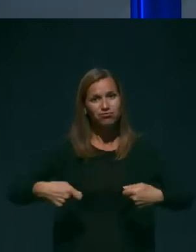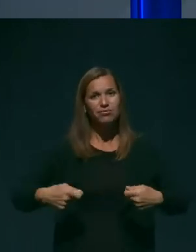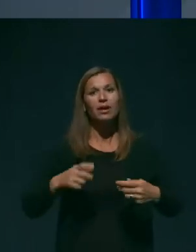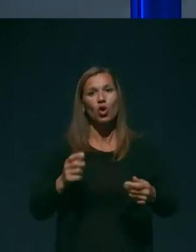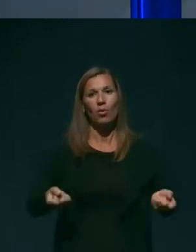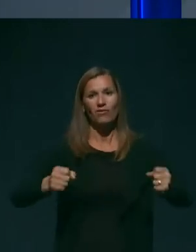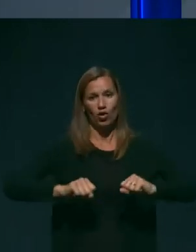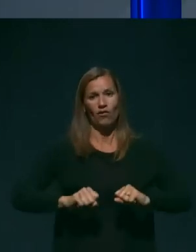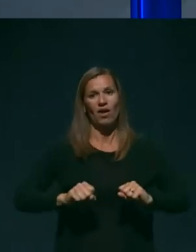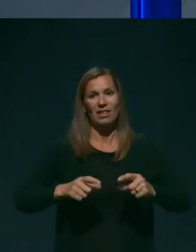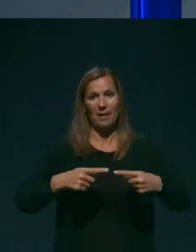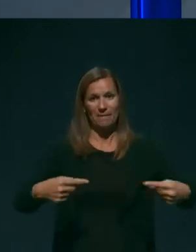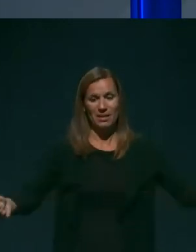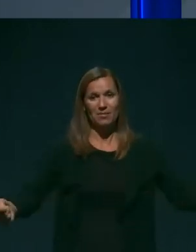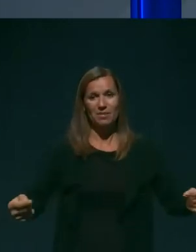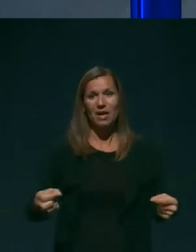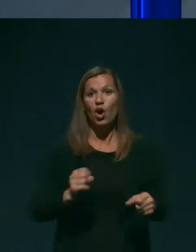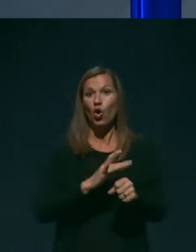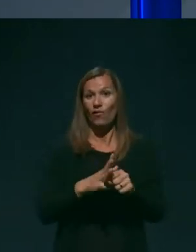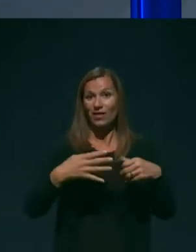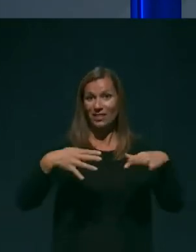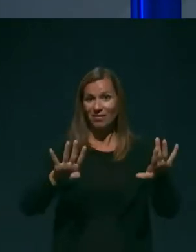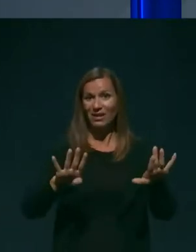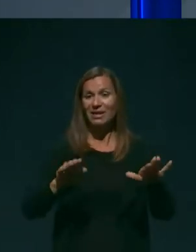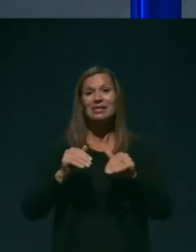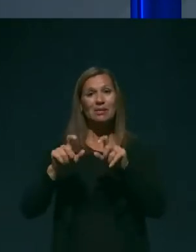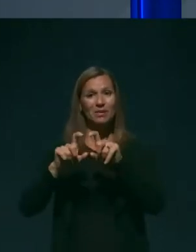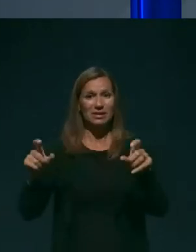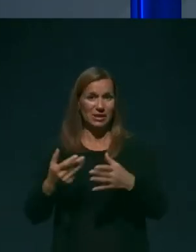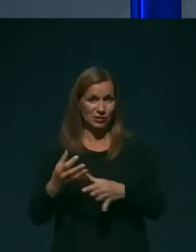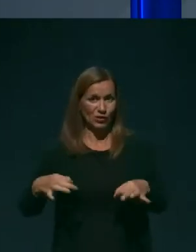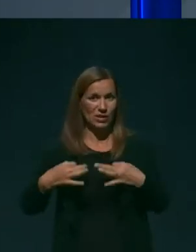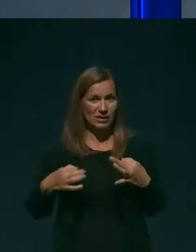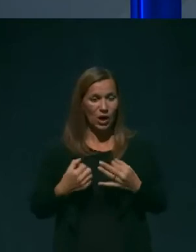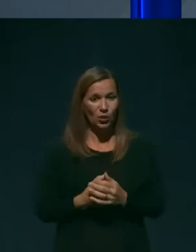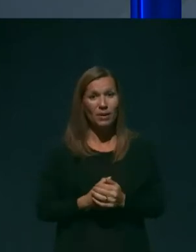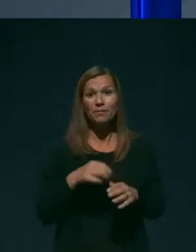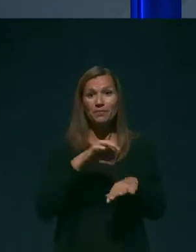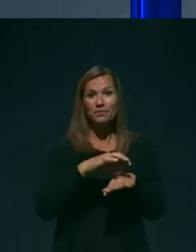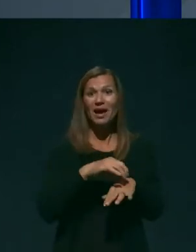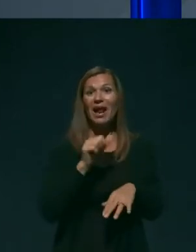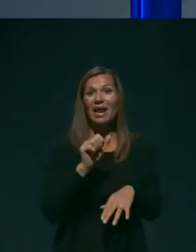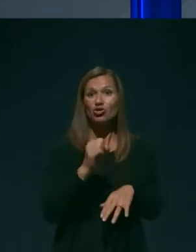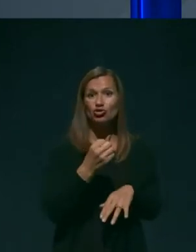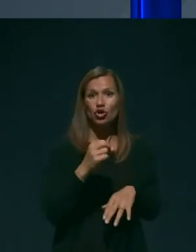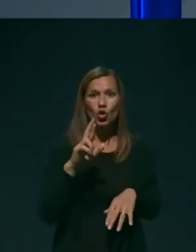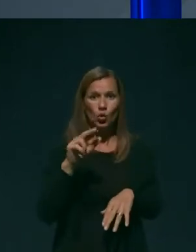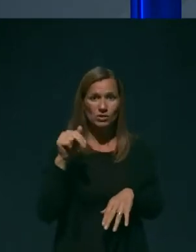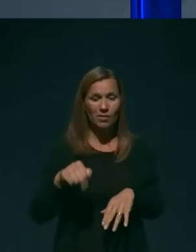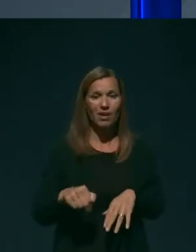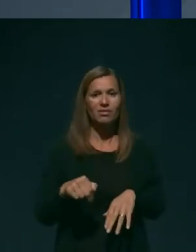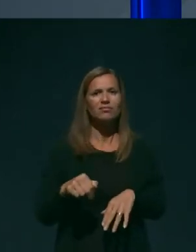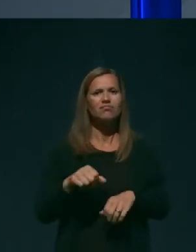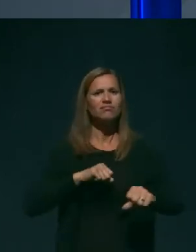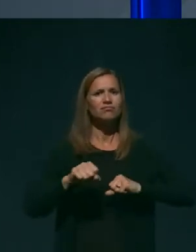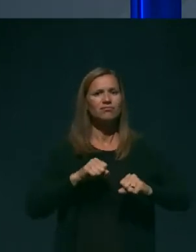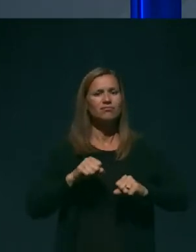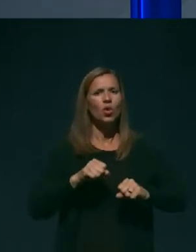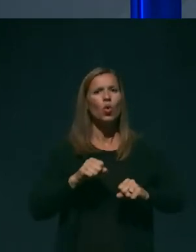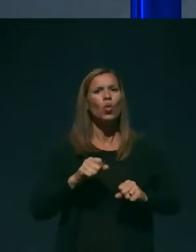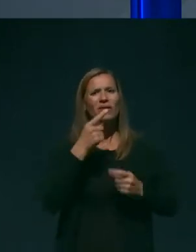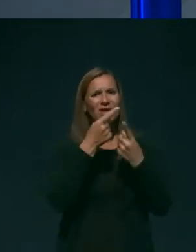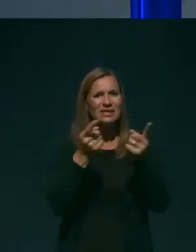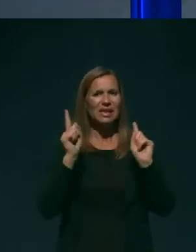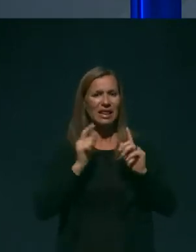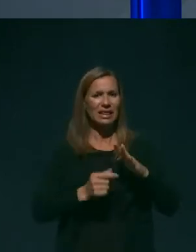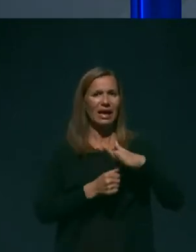epidemije COVID-19 pri Ministrstvu za zdravje, dr. Aleš Rozman, direktor Univerzitetne klinike za plučne bolezni